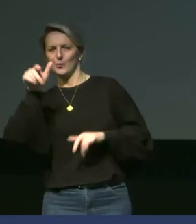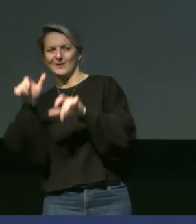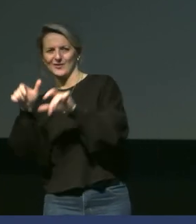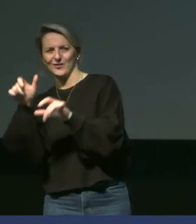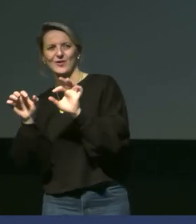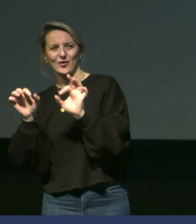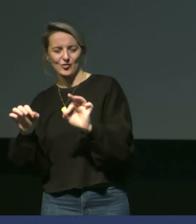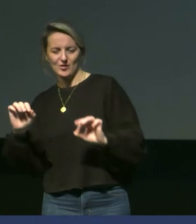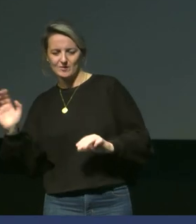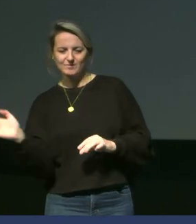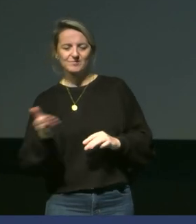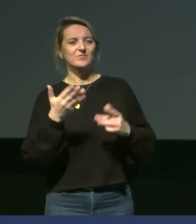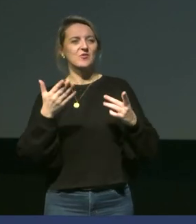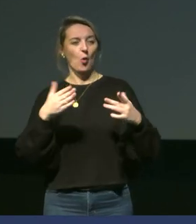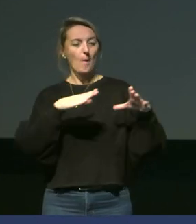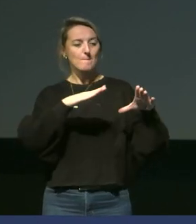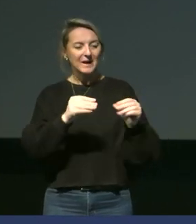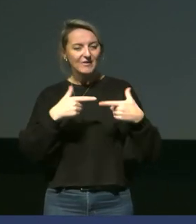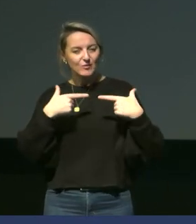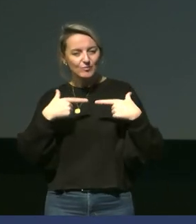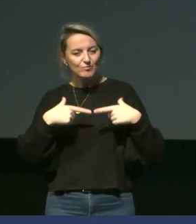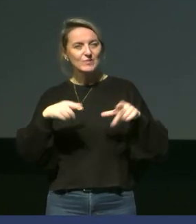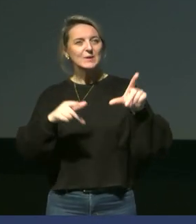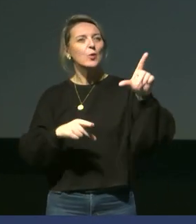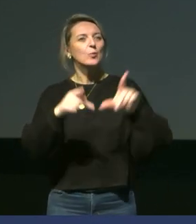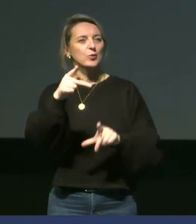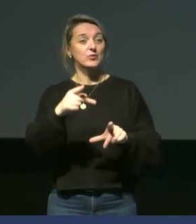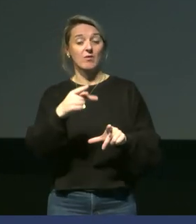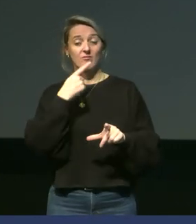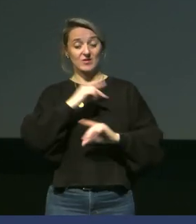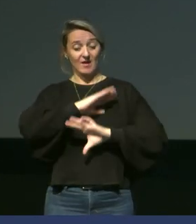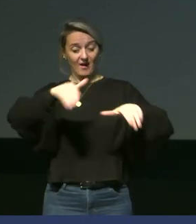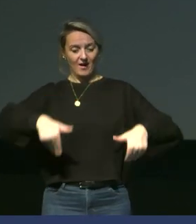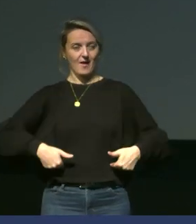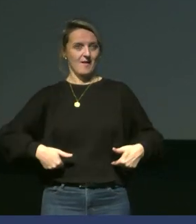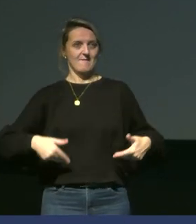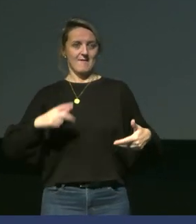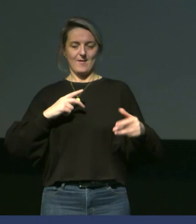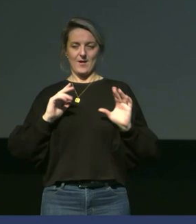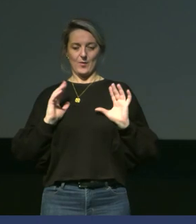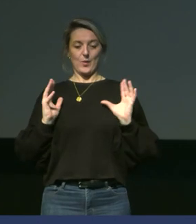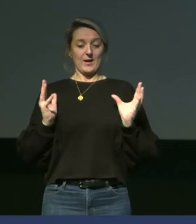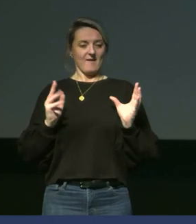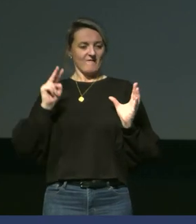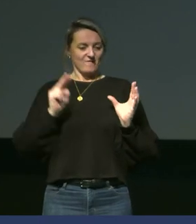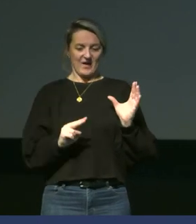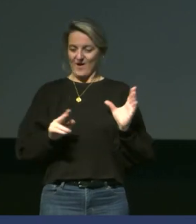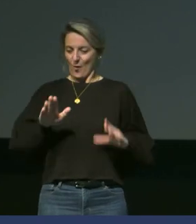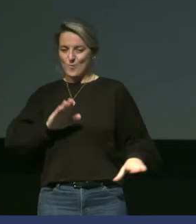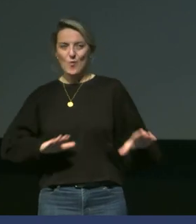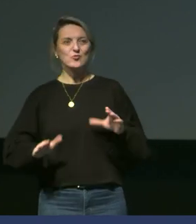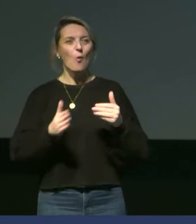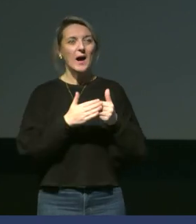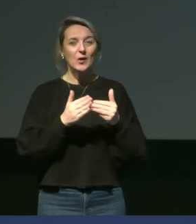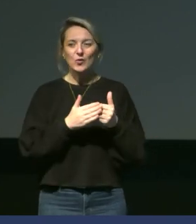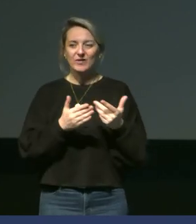qui ont cassé des murs pour libérer vraiment un espace. Ce qui fait qu'au final, on se retrouve complètement entourés des manchots parce qu'ils viennent, et c'est parfait,